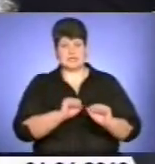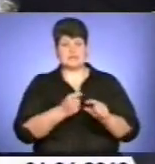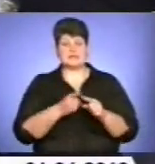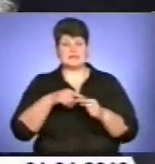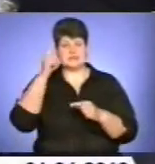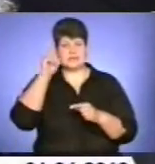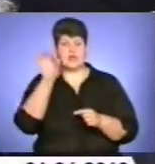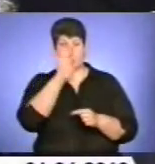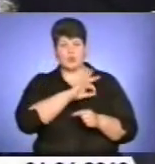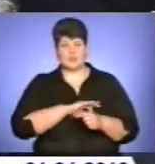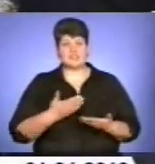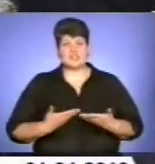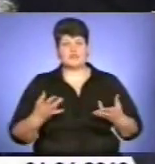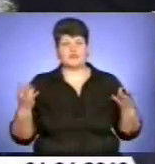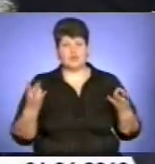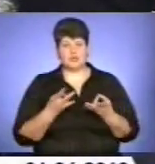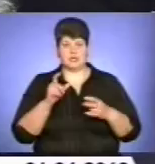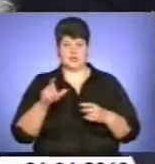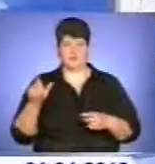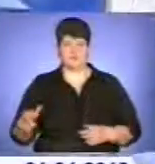життєво необхідні для людей у погонах.